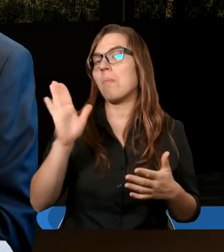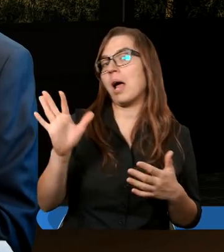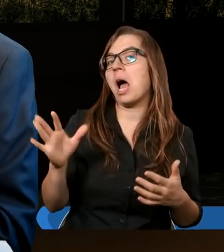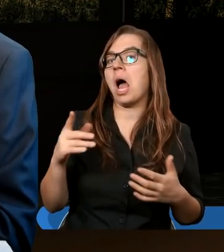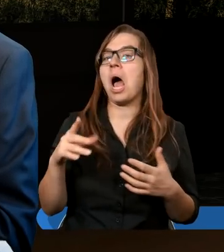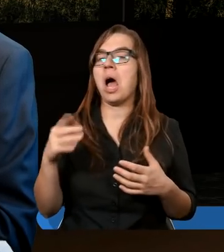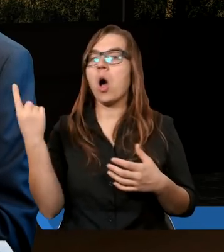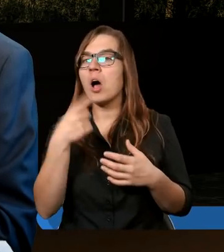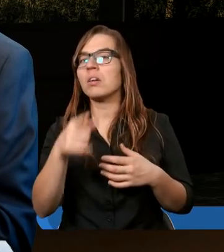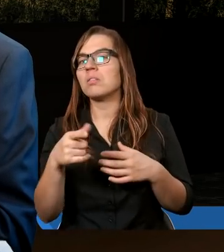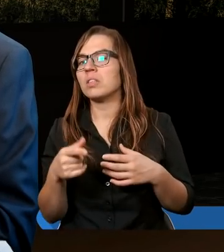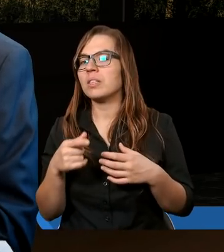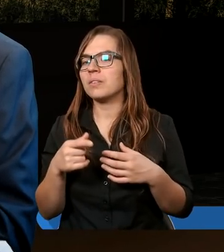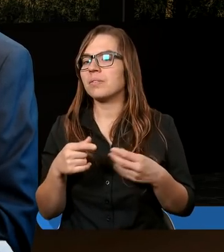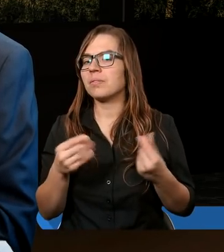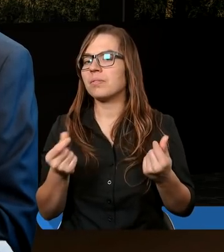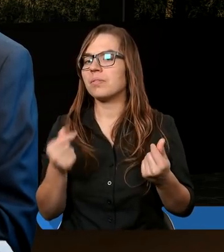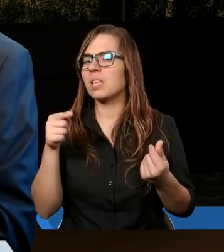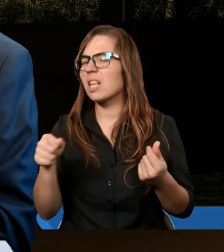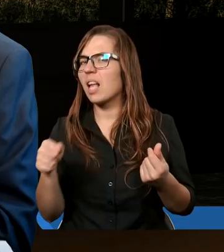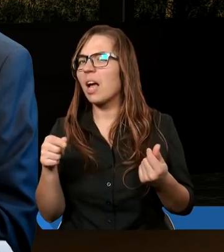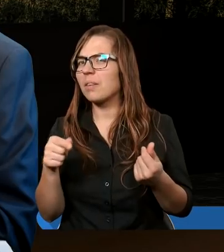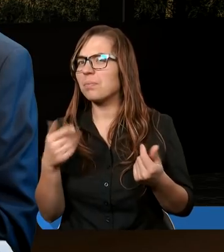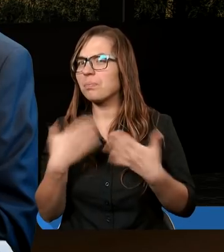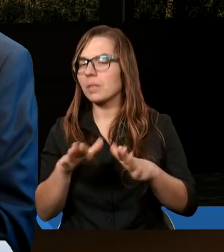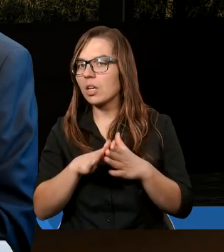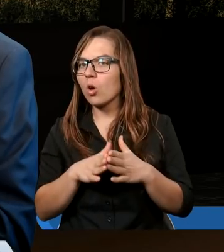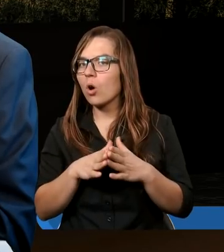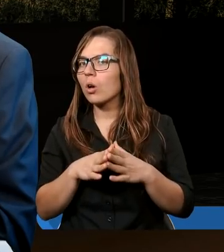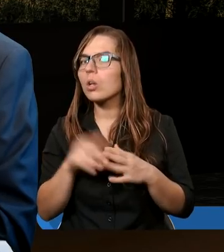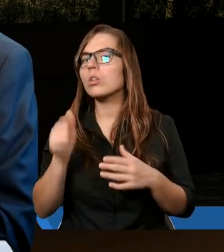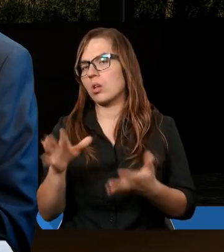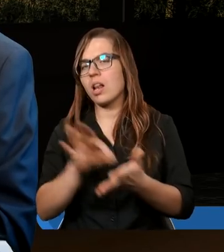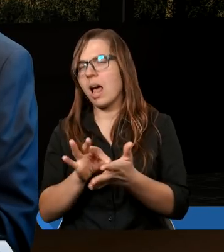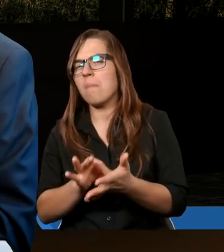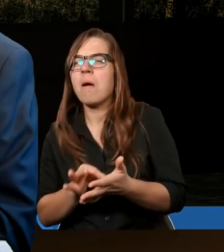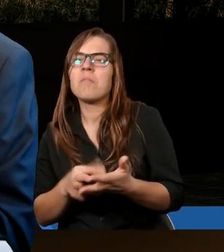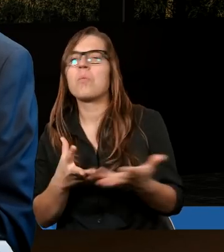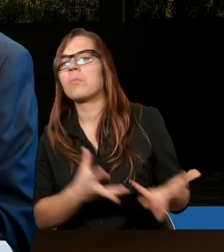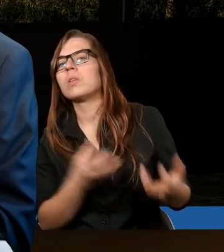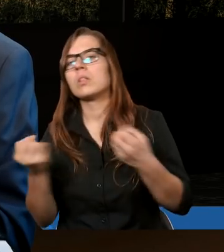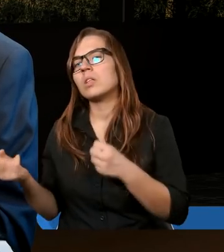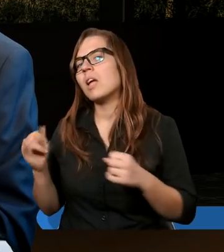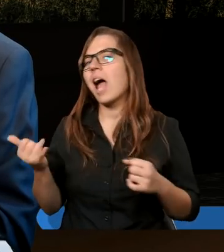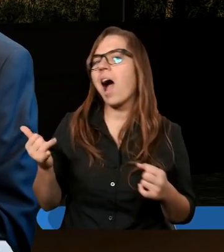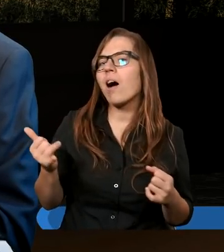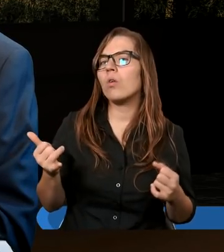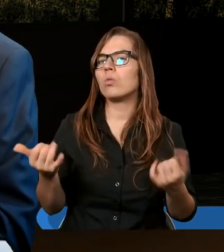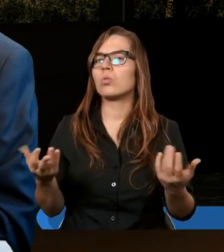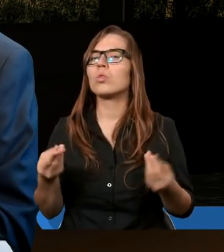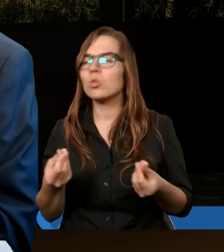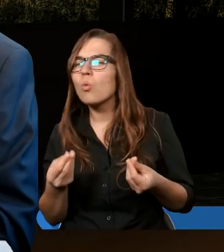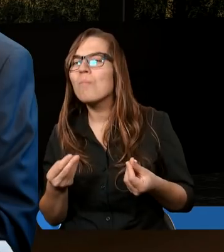zamiar sprzedania tego majątku, to na pewno przyniosą jakąś